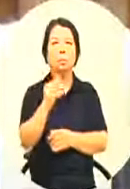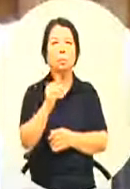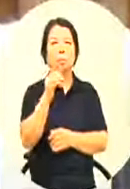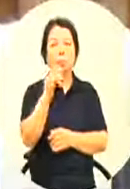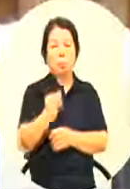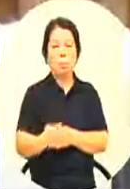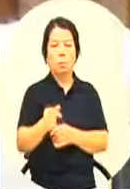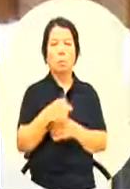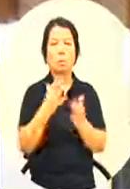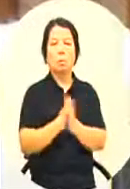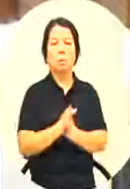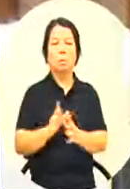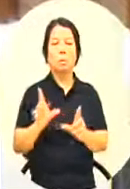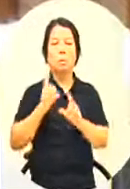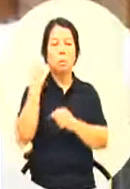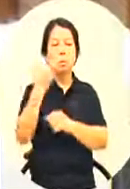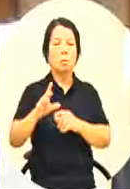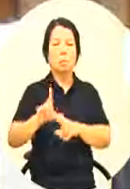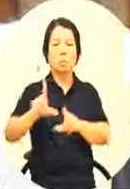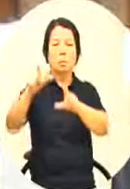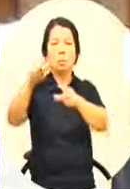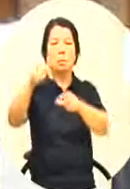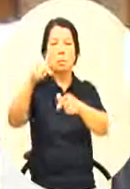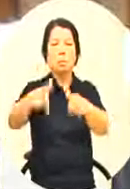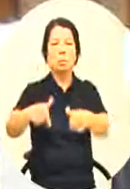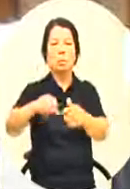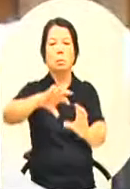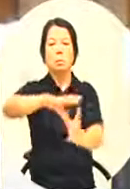您的新南向政策的预算多少啊